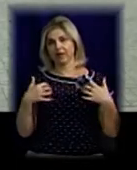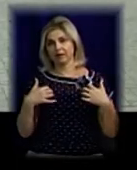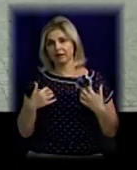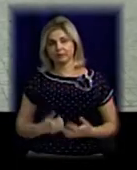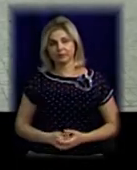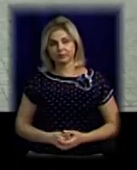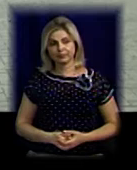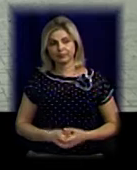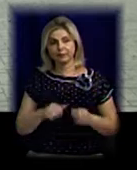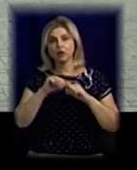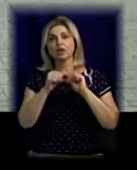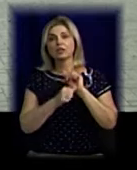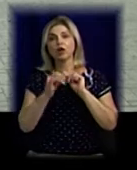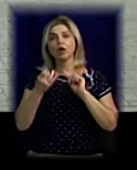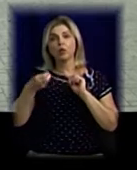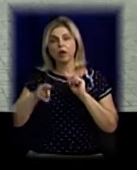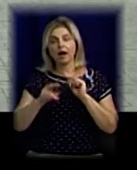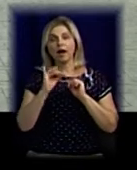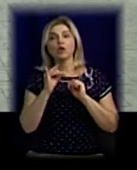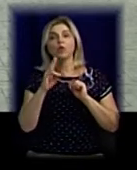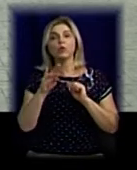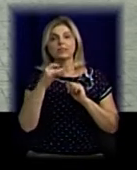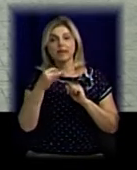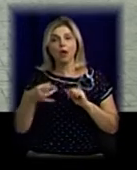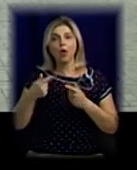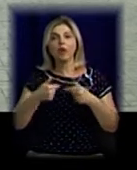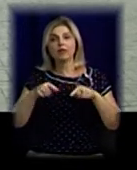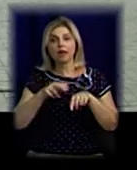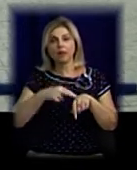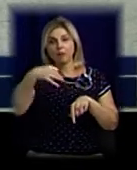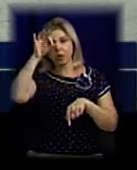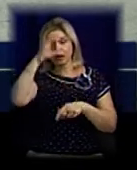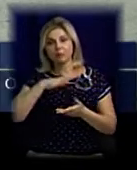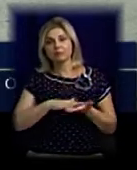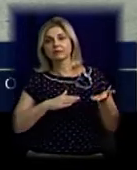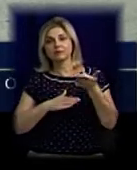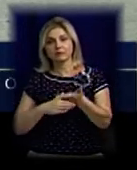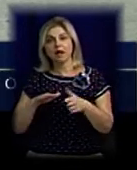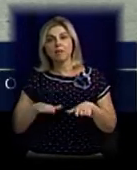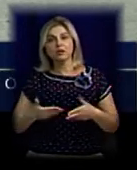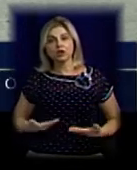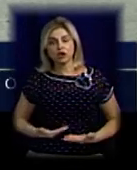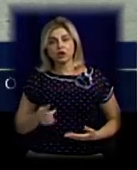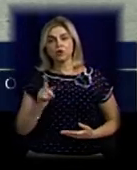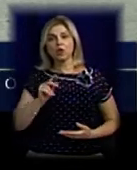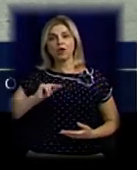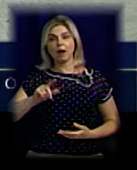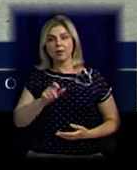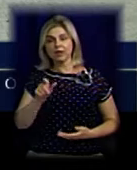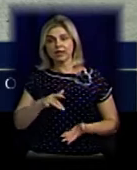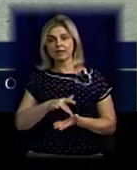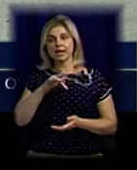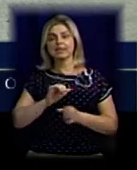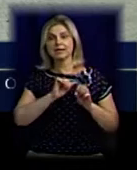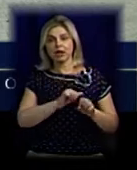16 липня до Інгульського відділу поліції надійшло повідомлення від місцевого мешканця про те, що працівниками Центру